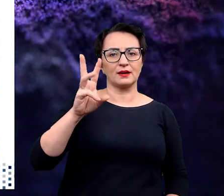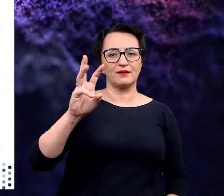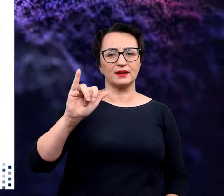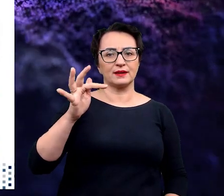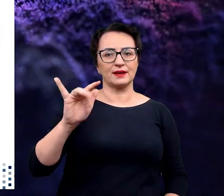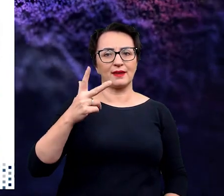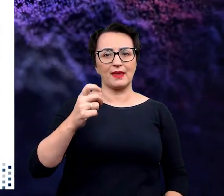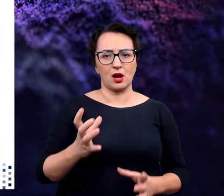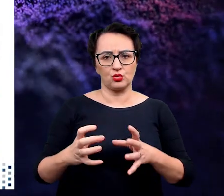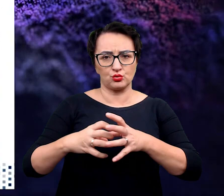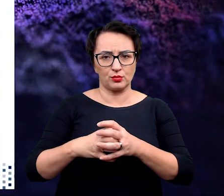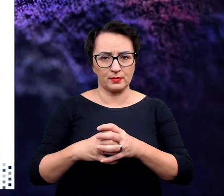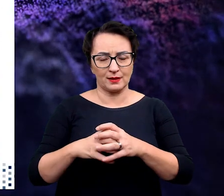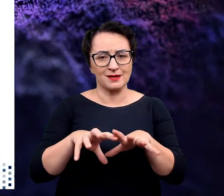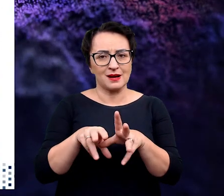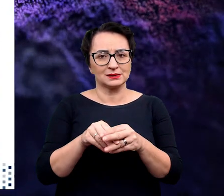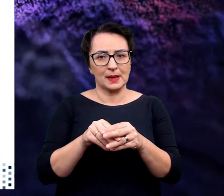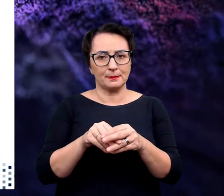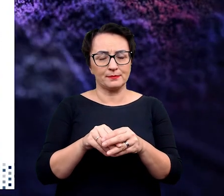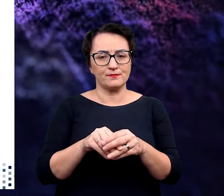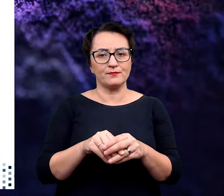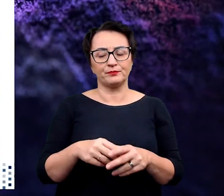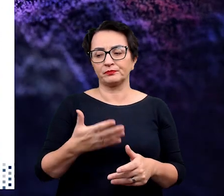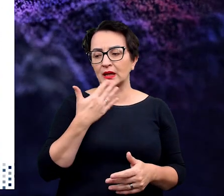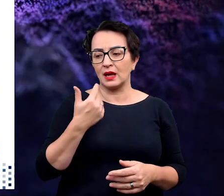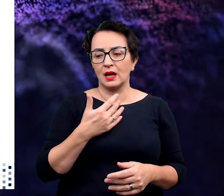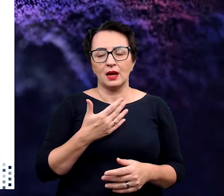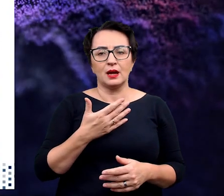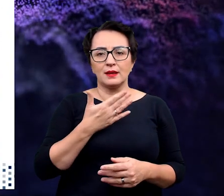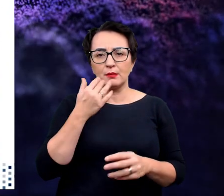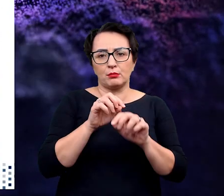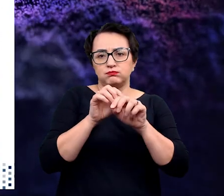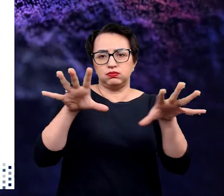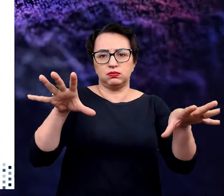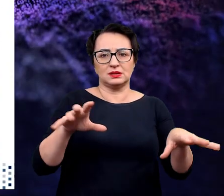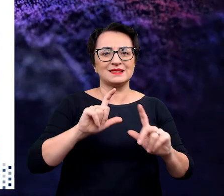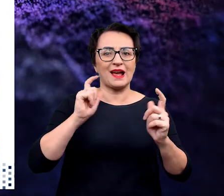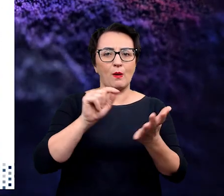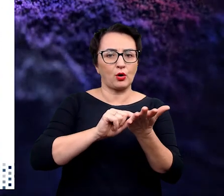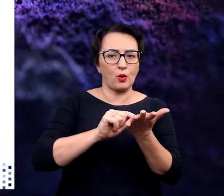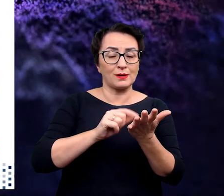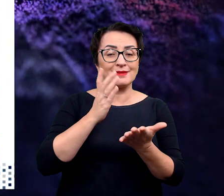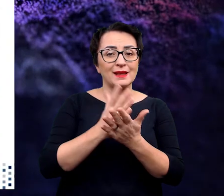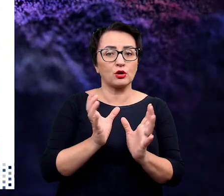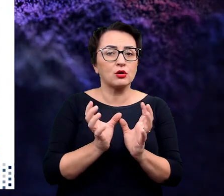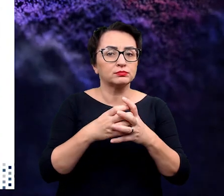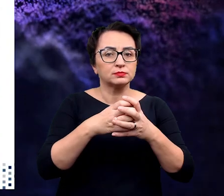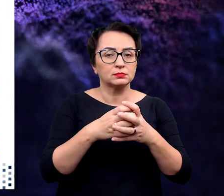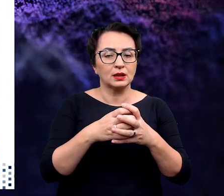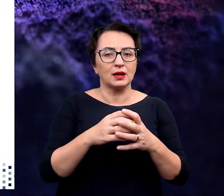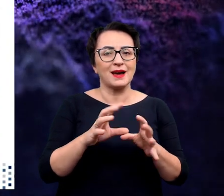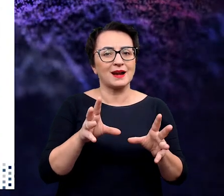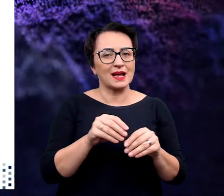nagromadzona, że nie dysocjuje po całej komórce, tylko